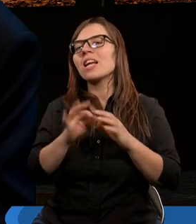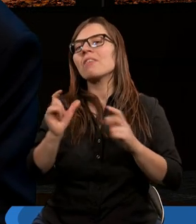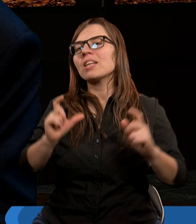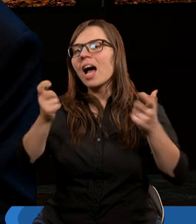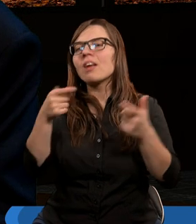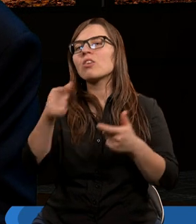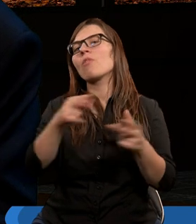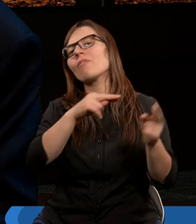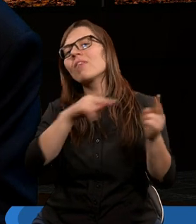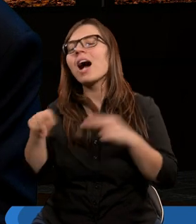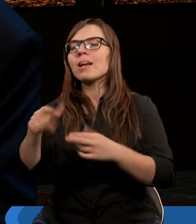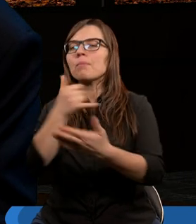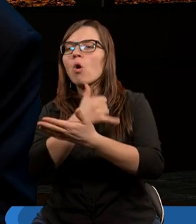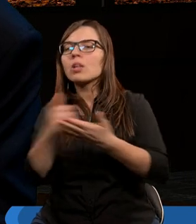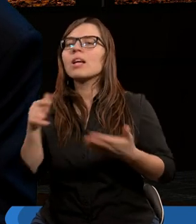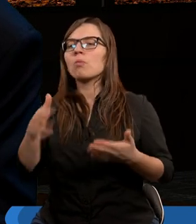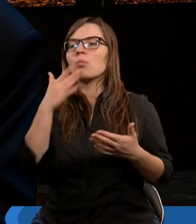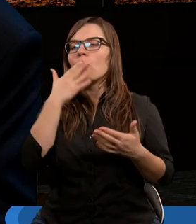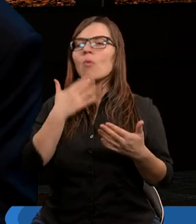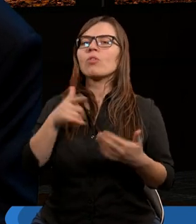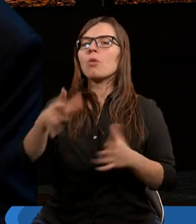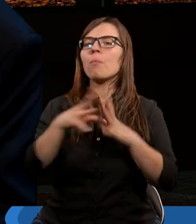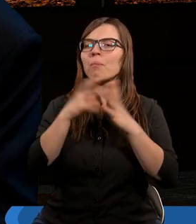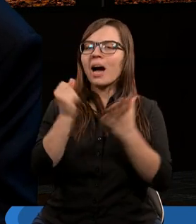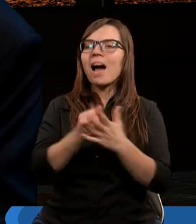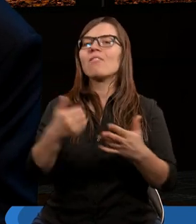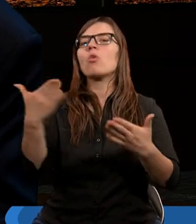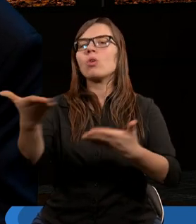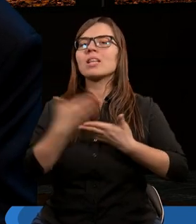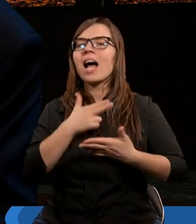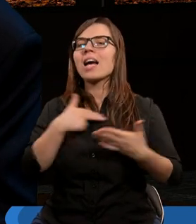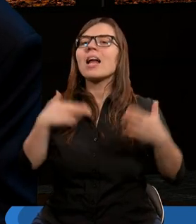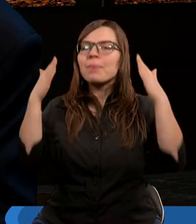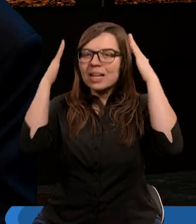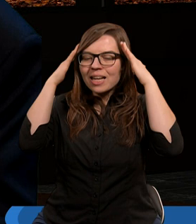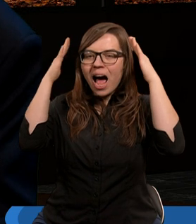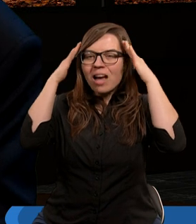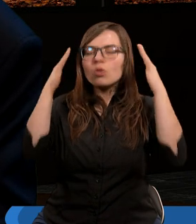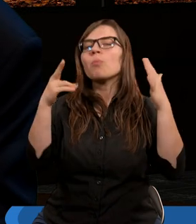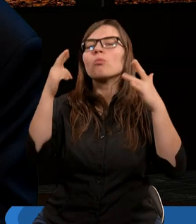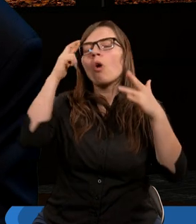Paweł o tym pisał, ale do tego wraca, aby to przypomnieć. Mówi, prawo daje nam znajomość grzechu.